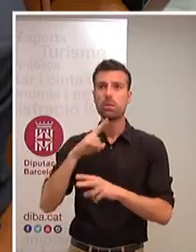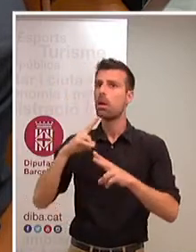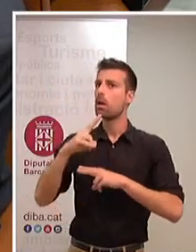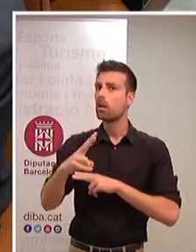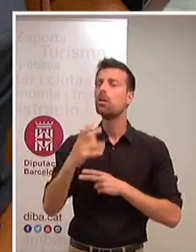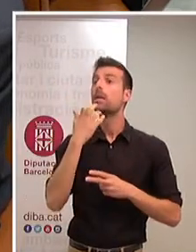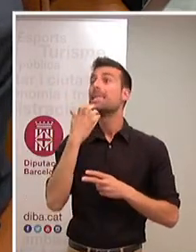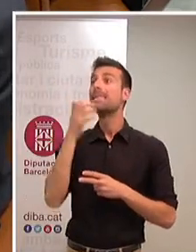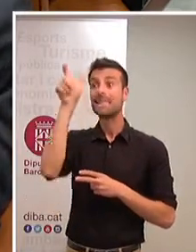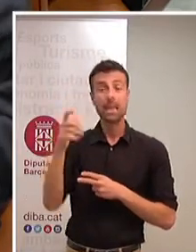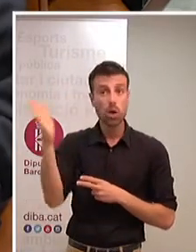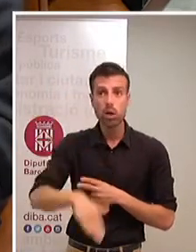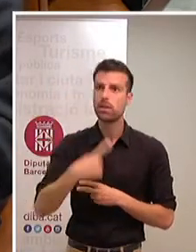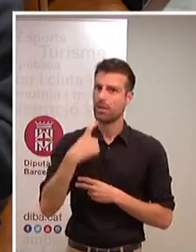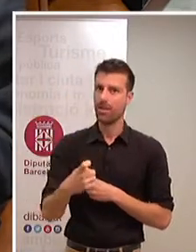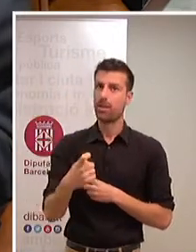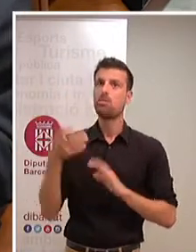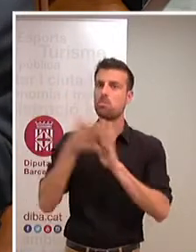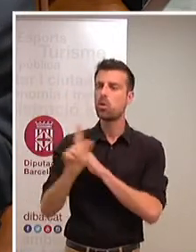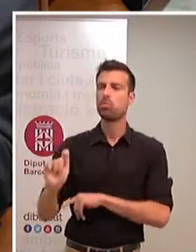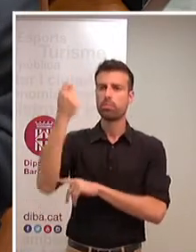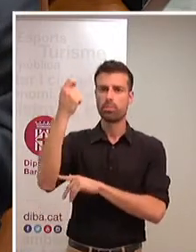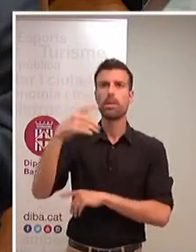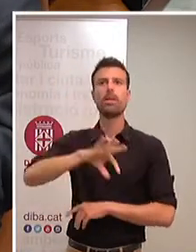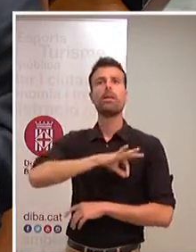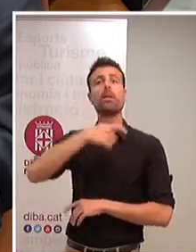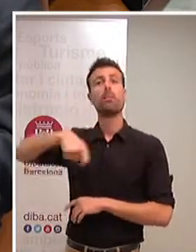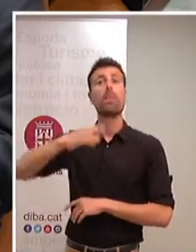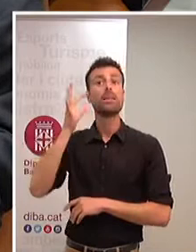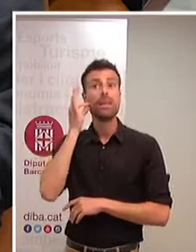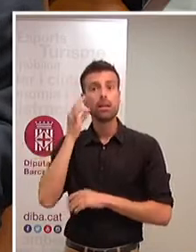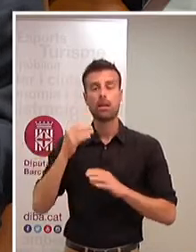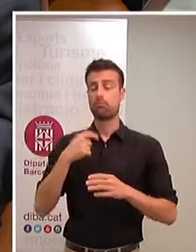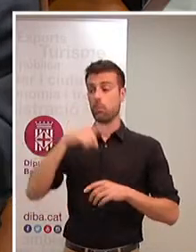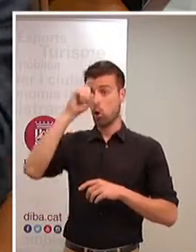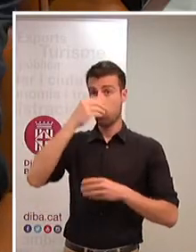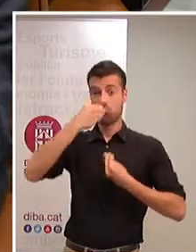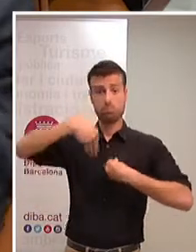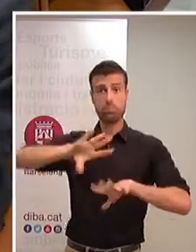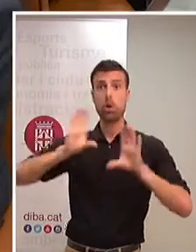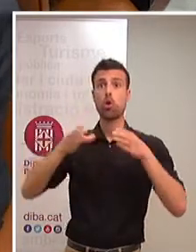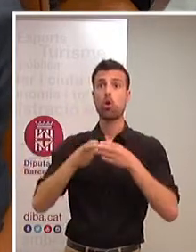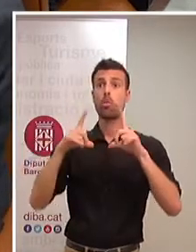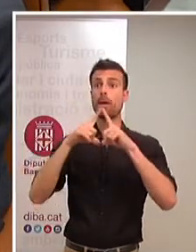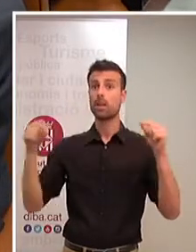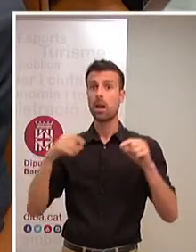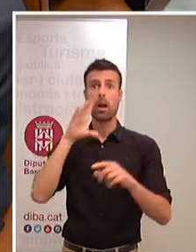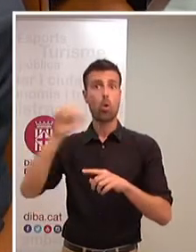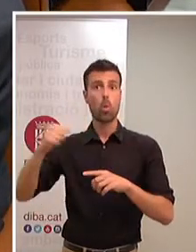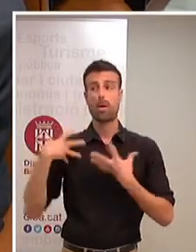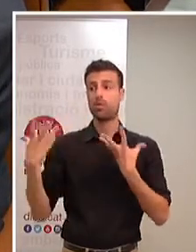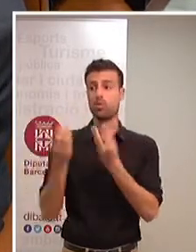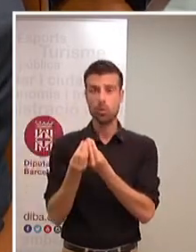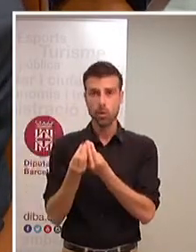difícil que ho pugui. Per tant, ho hem aconseguit. Presidenta Conesa, en nom del grup d'esquerra que estem governant conjuntament,